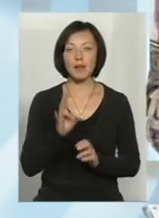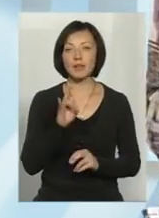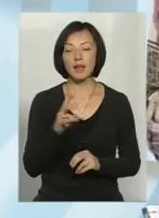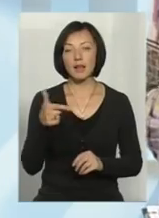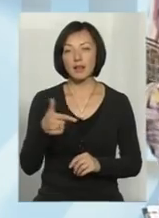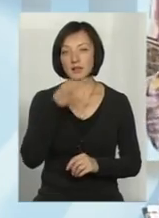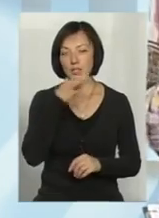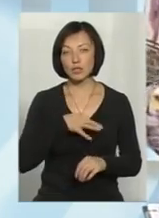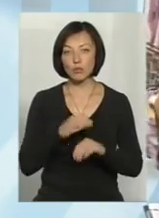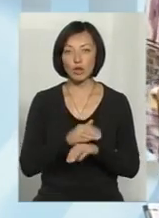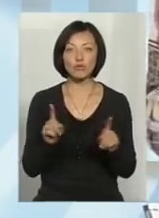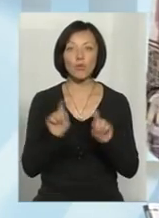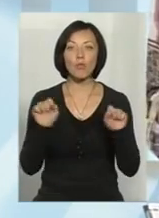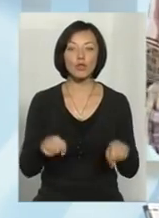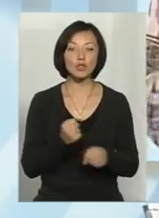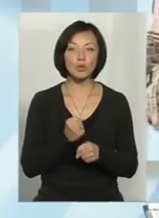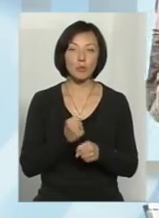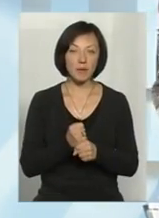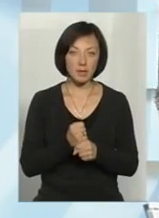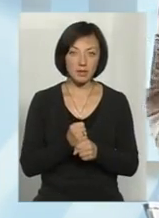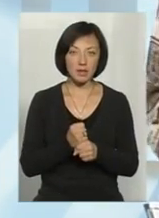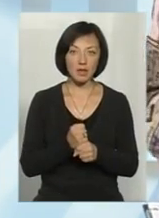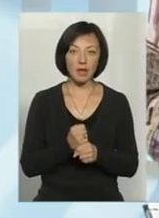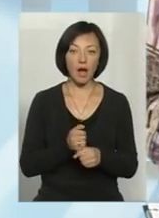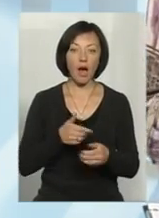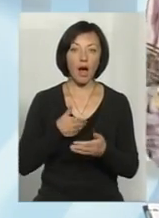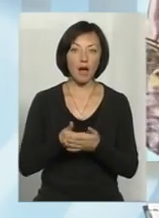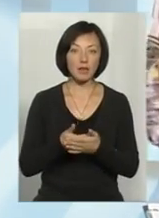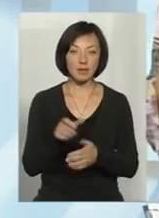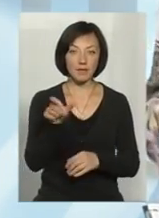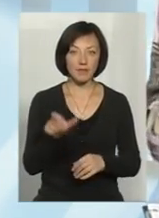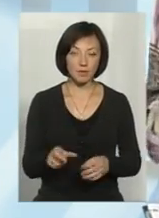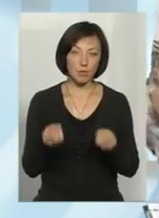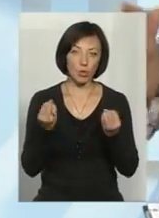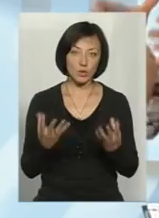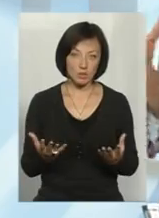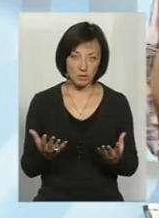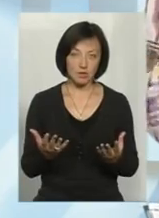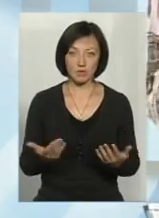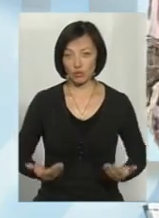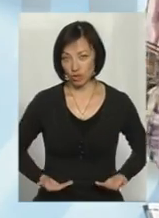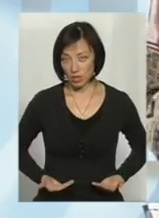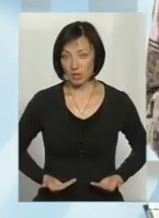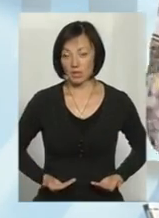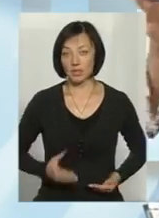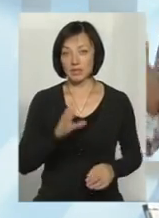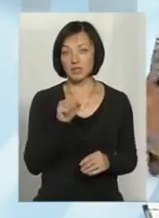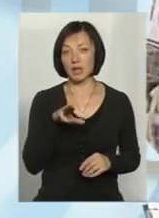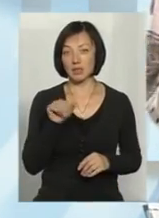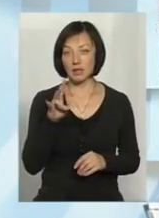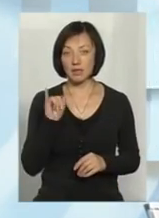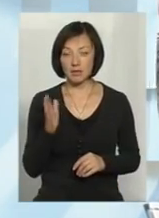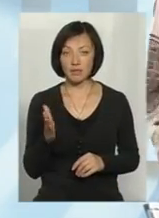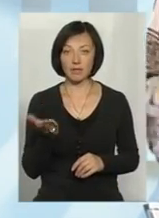скажіть, будь ласка, що може зробити громадський активіст, проста людина, мешканець того самого Сатанова,